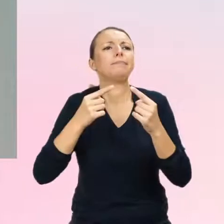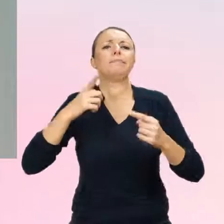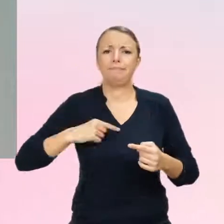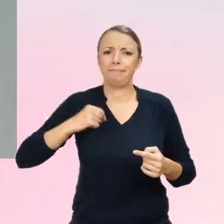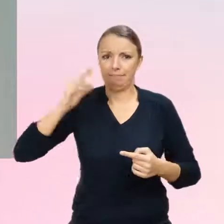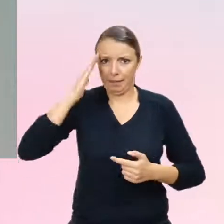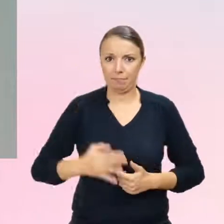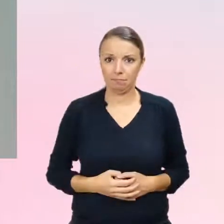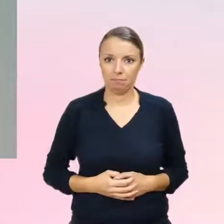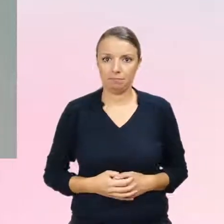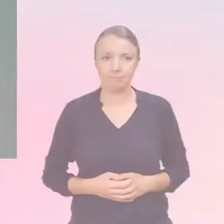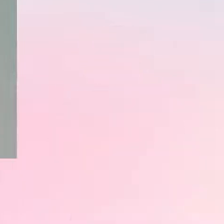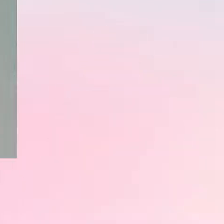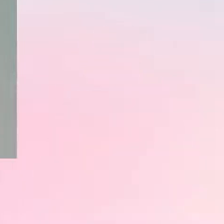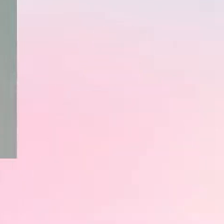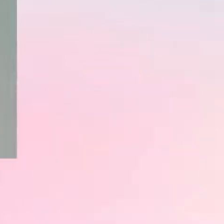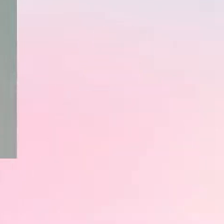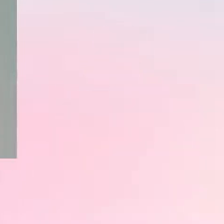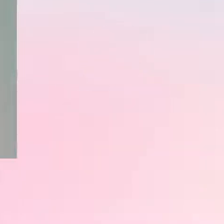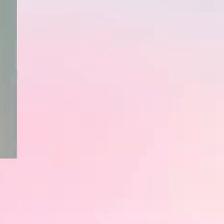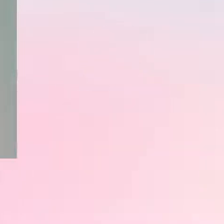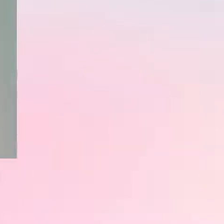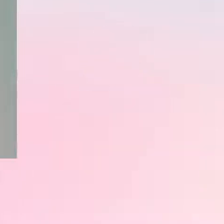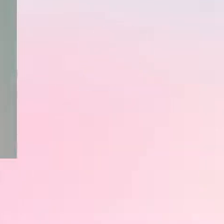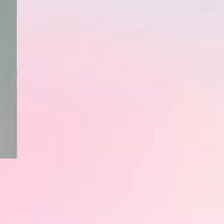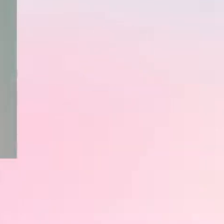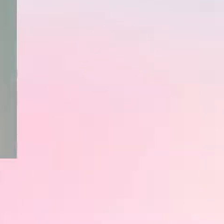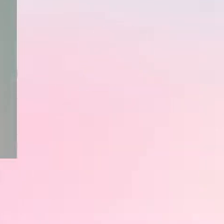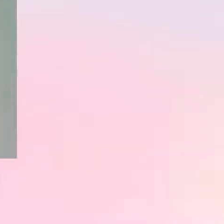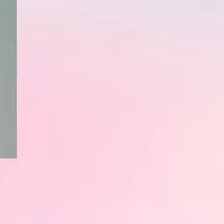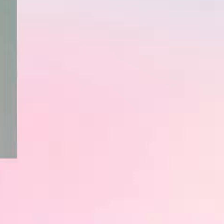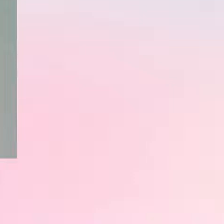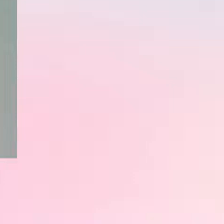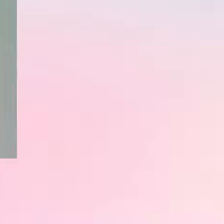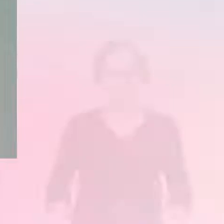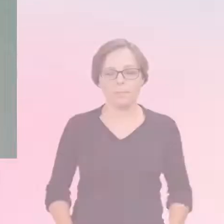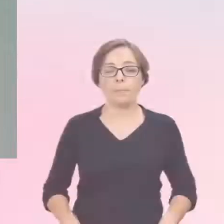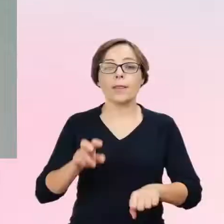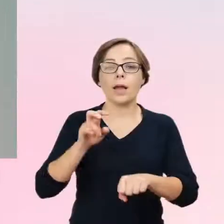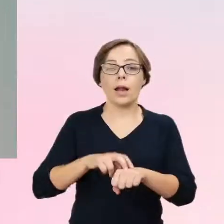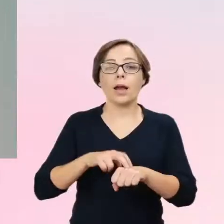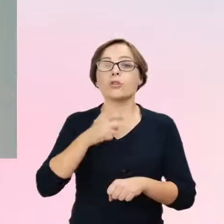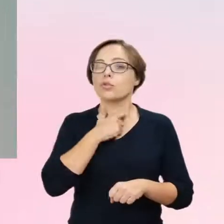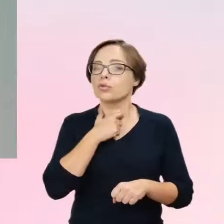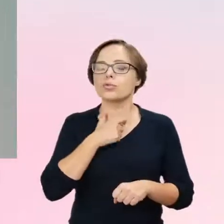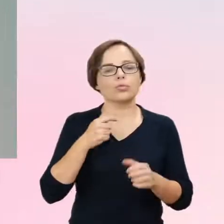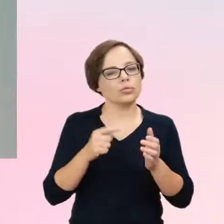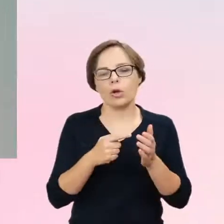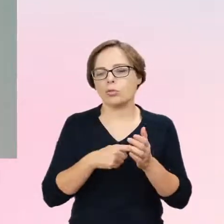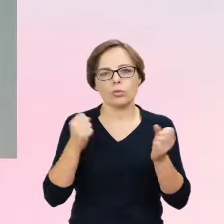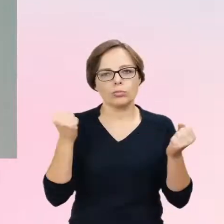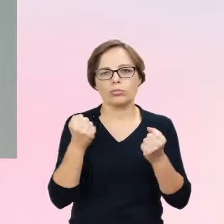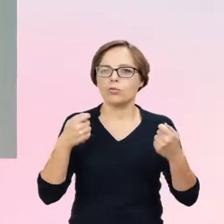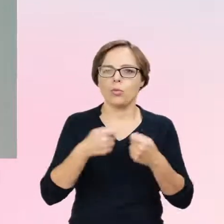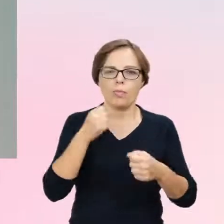Więc bardzo ściśle endokrinolodzy współpracują jednak z osobami i z psychologami, i z psychiatrami i